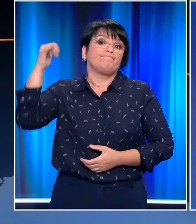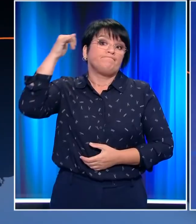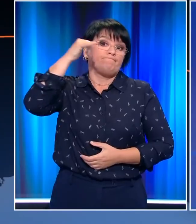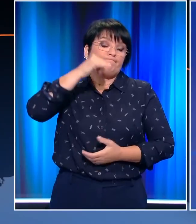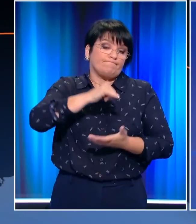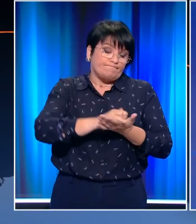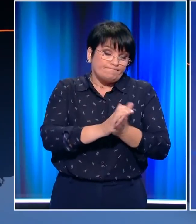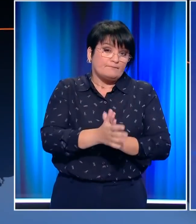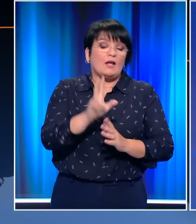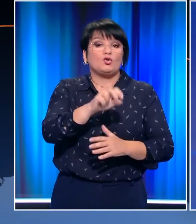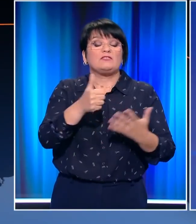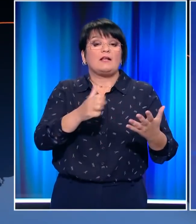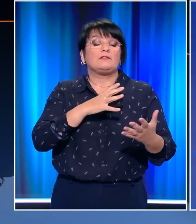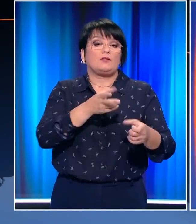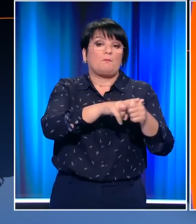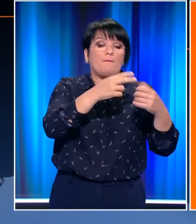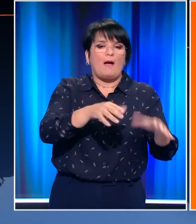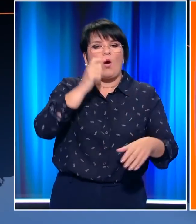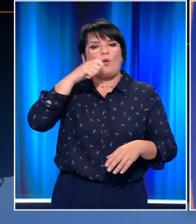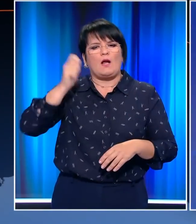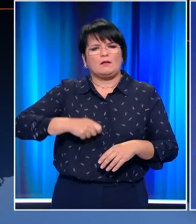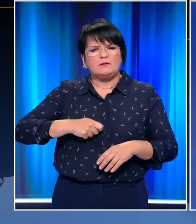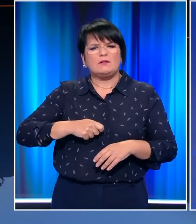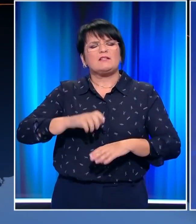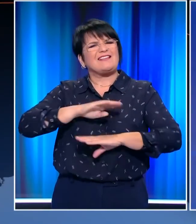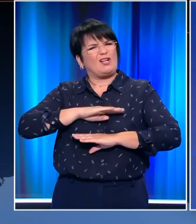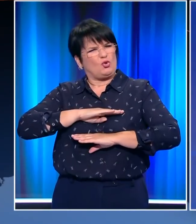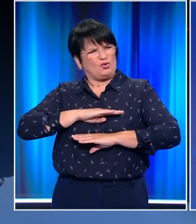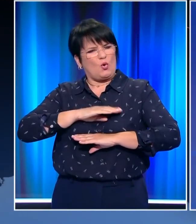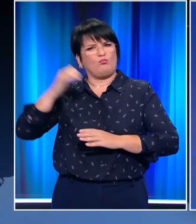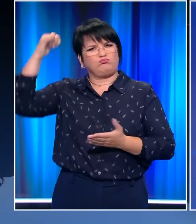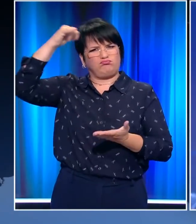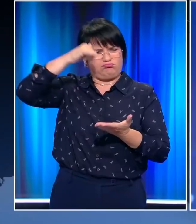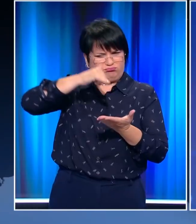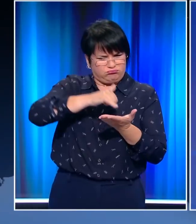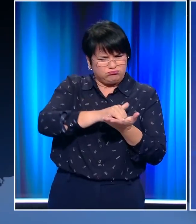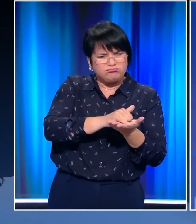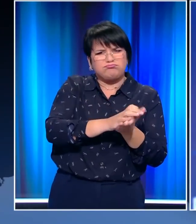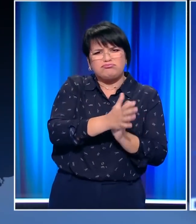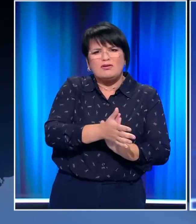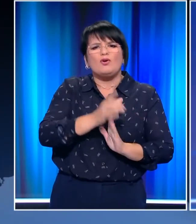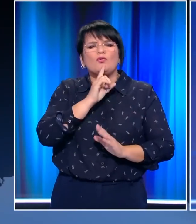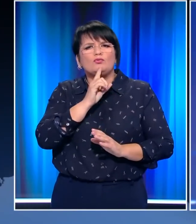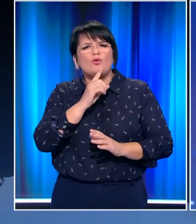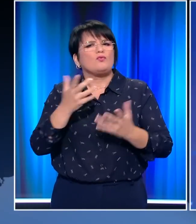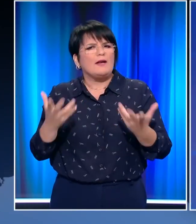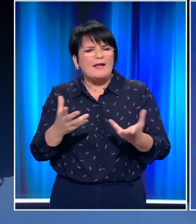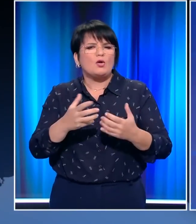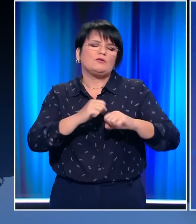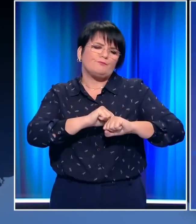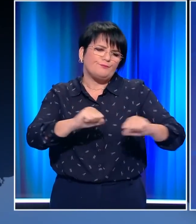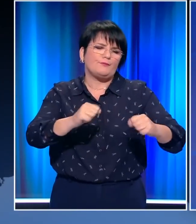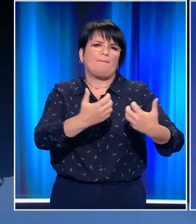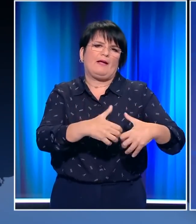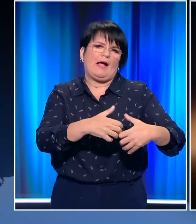Ουκρανία με 26 θύματα. Στρατιωτικό αεροσκάφος συνετρίβει κατά τη διάρκεια προσγείωσης με τις πρώτες εκτιμήσεις να κάνουν λόγο για μηχανική